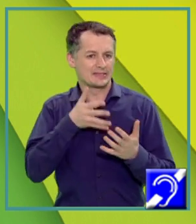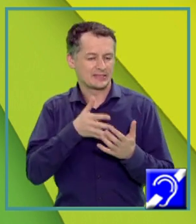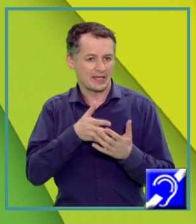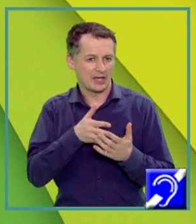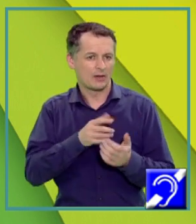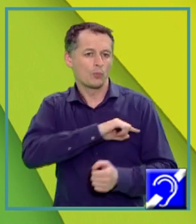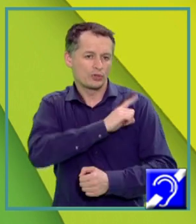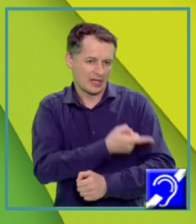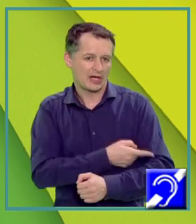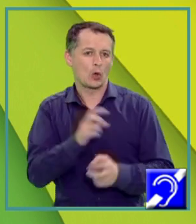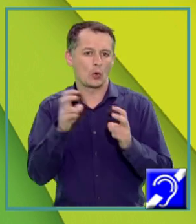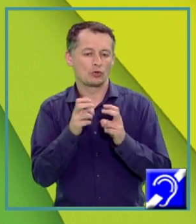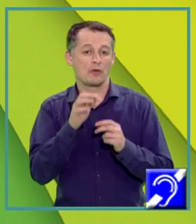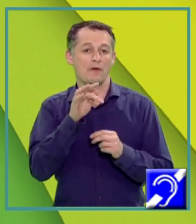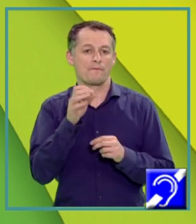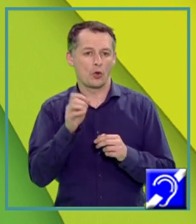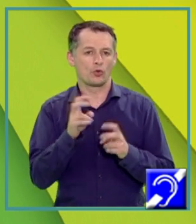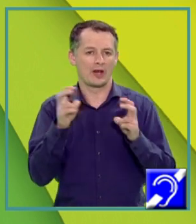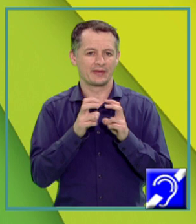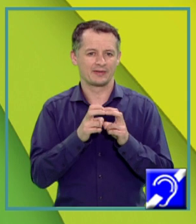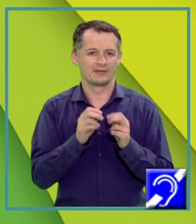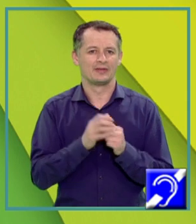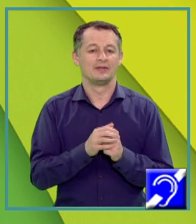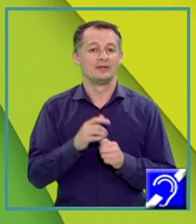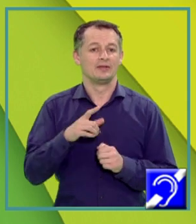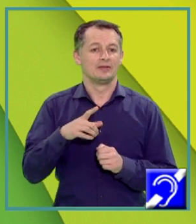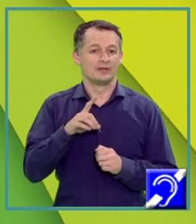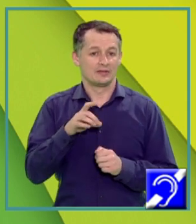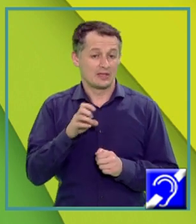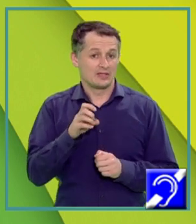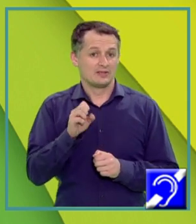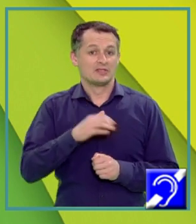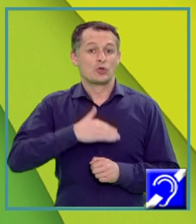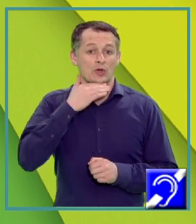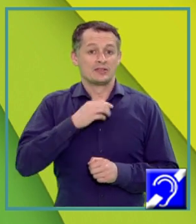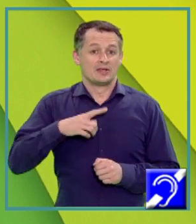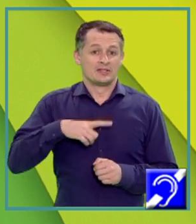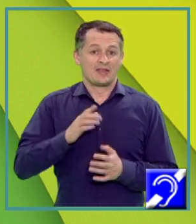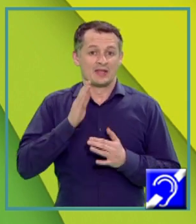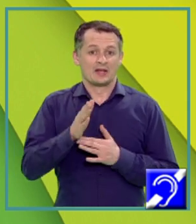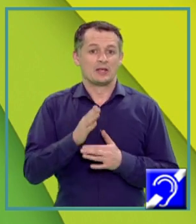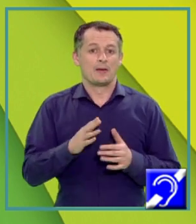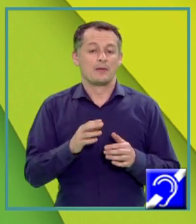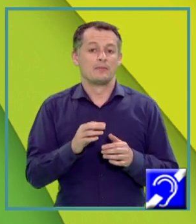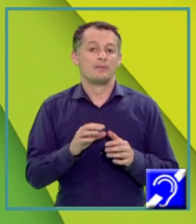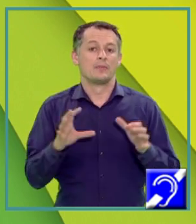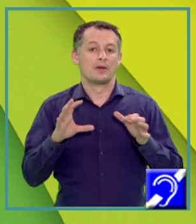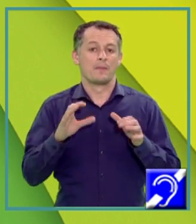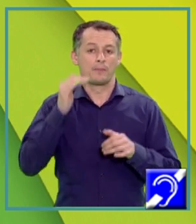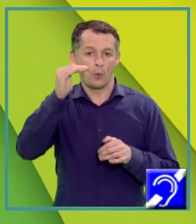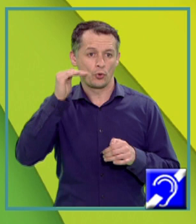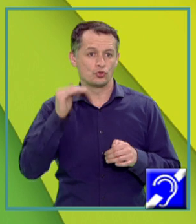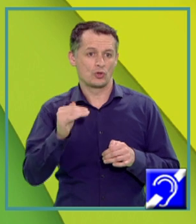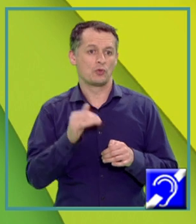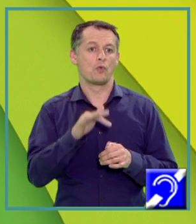direct proporțională cu fluxul radiației electromagnetice incidente, când frecvența